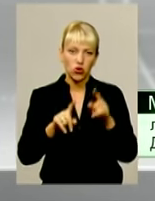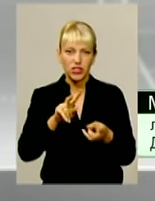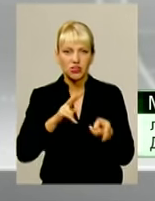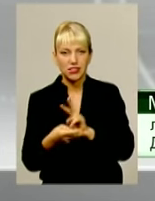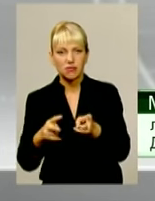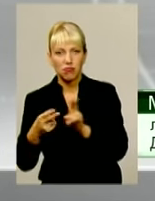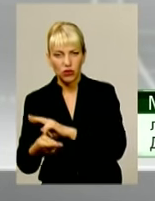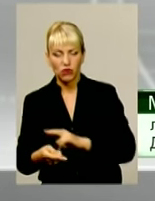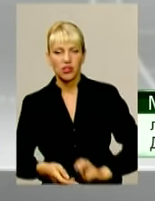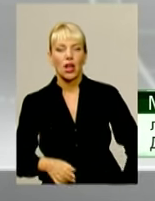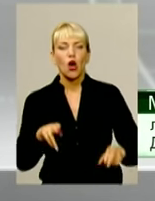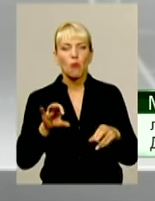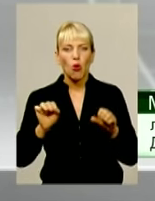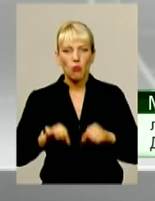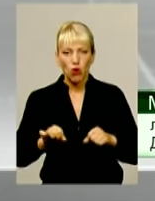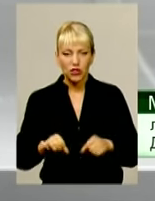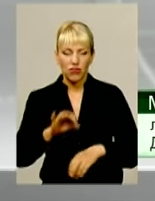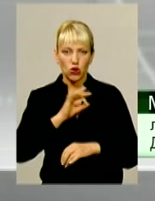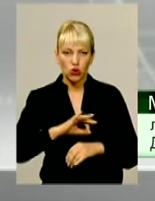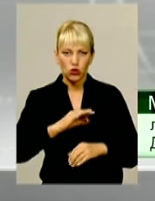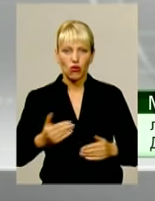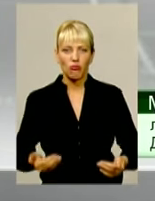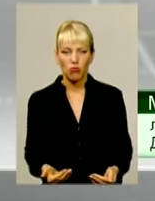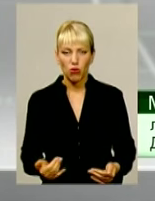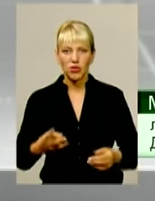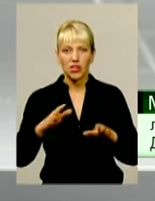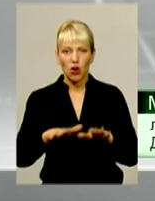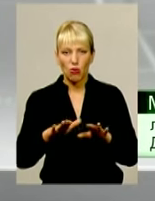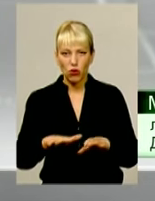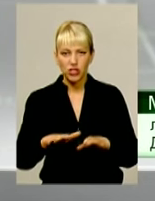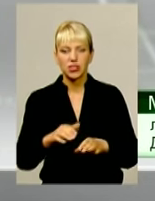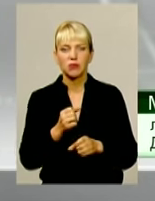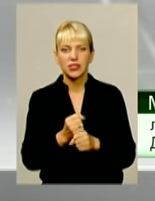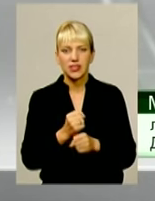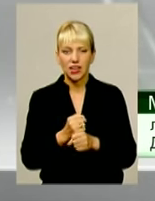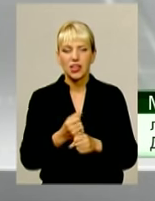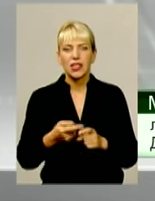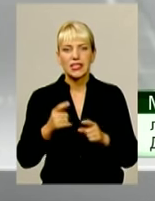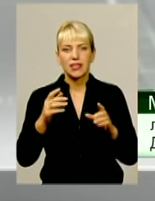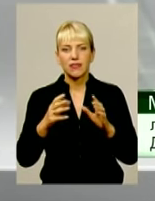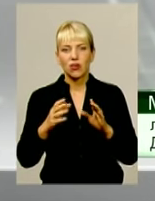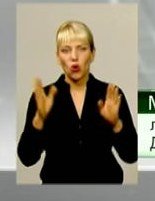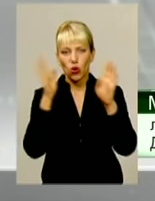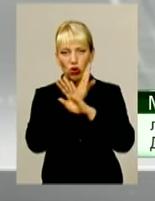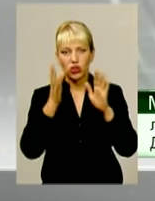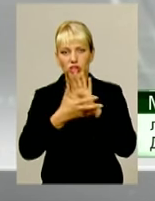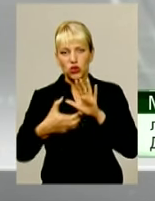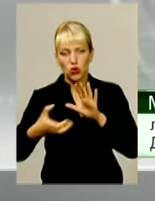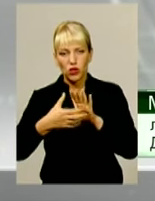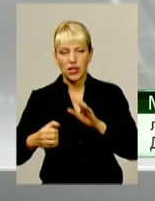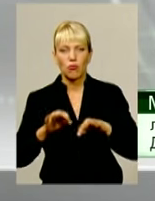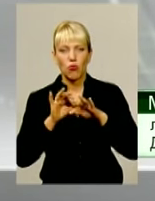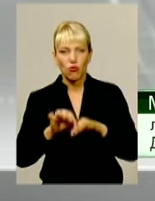використовувати у побуті та на робочих місцях системи кондиціонування та очищення повітря. Проводити вологе